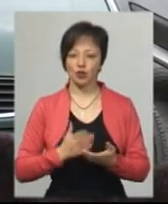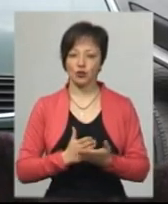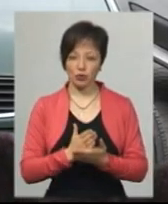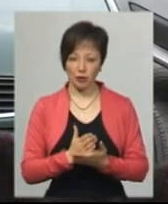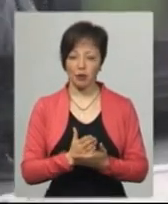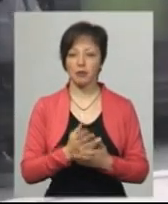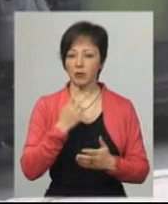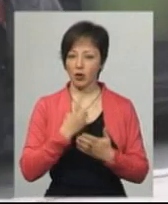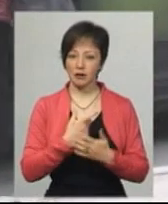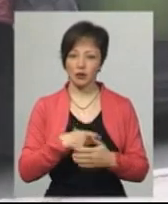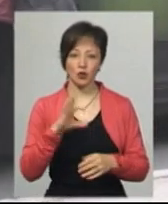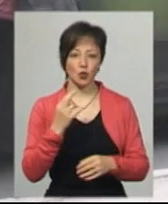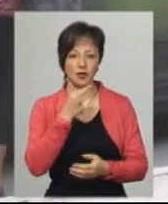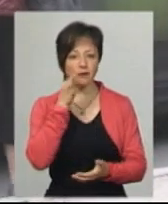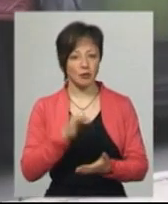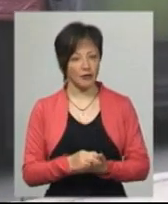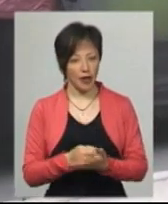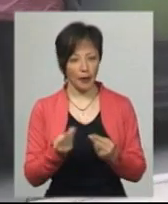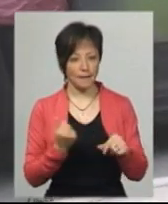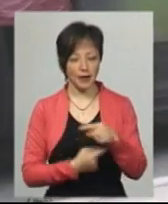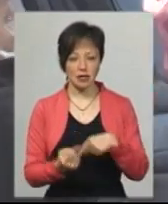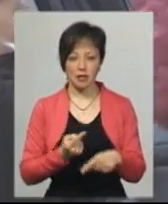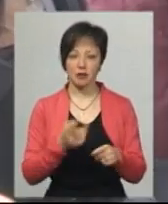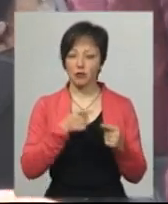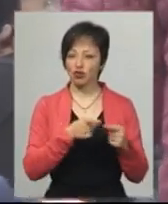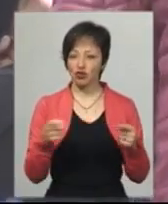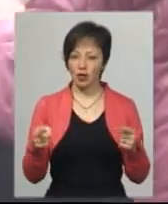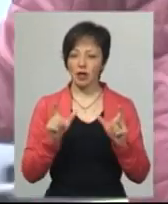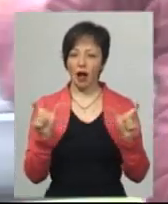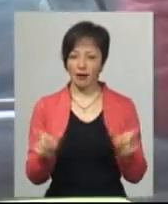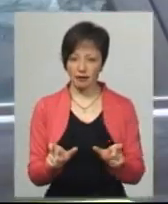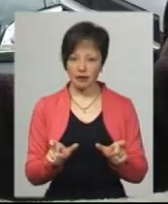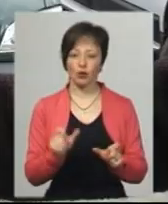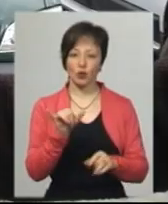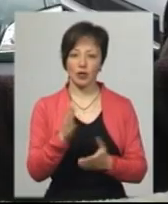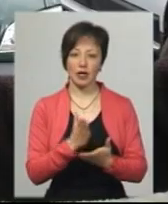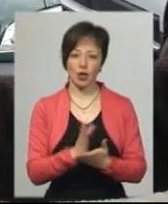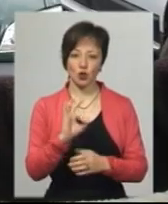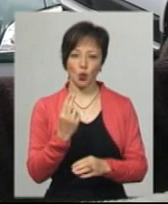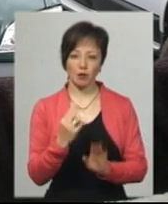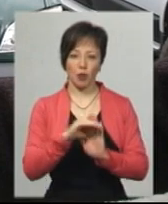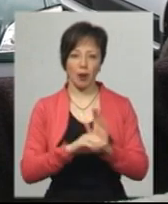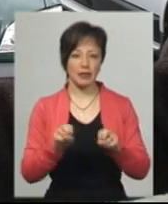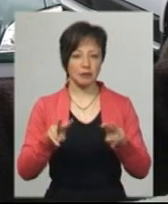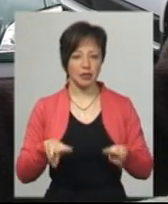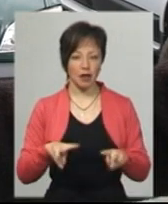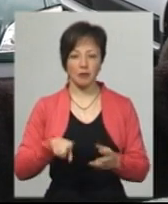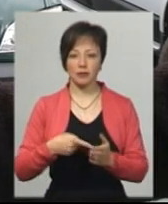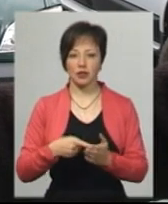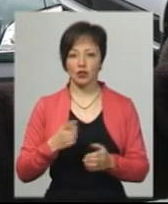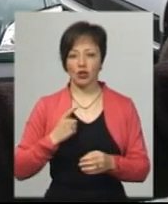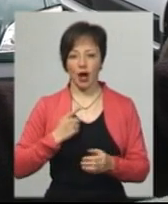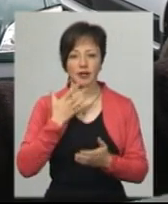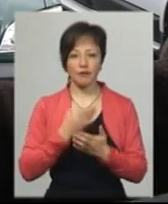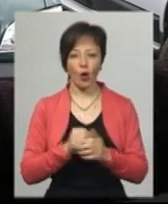позиціонує себе як соціально відповідальний бізнес, тому під час карантину в діє соціальна програма. У нас є така спеціальна програма «Місто чекає свого